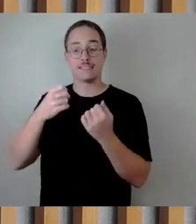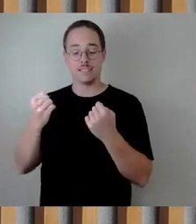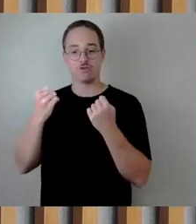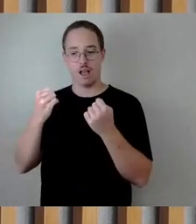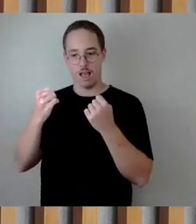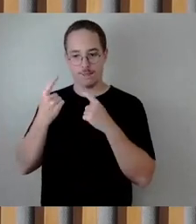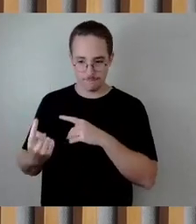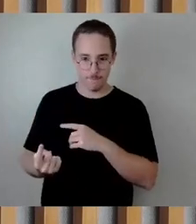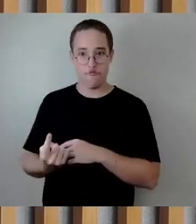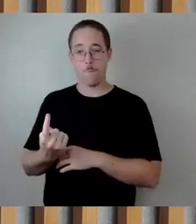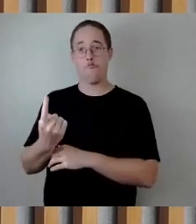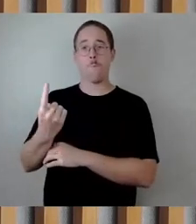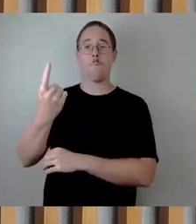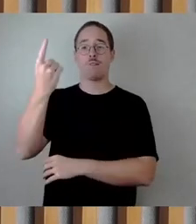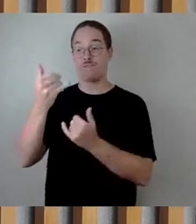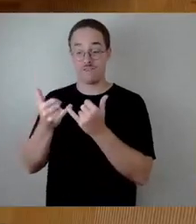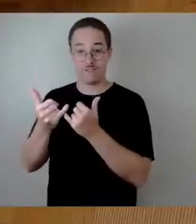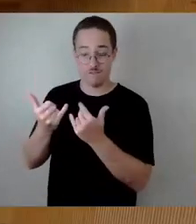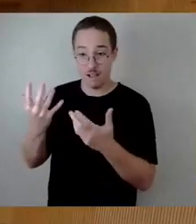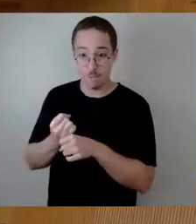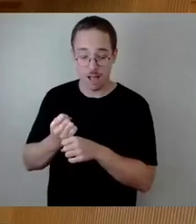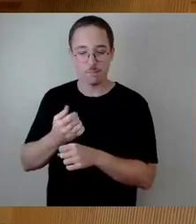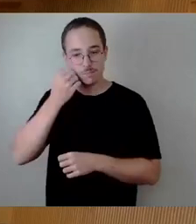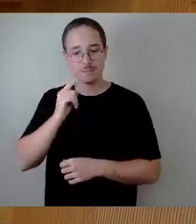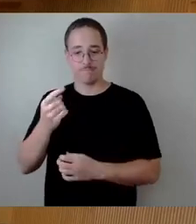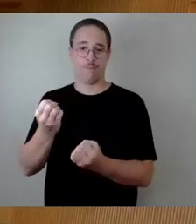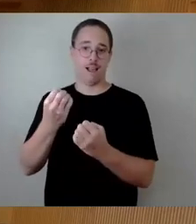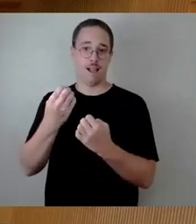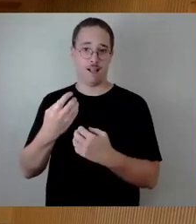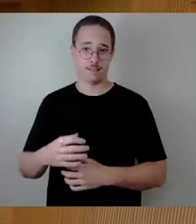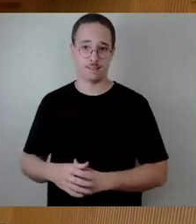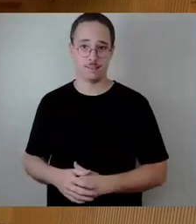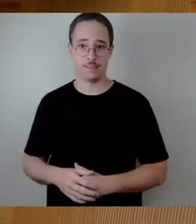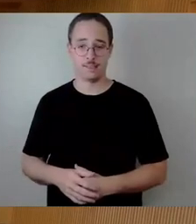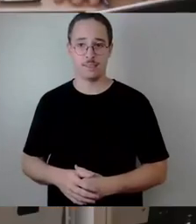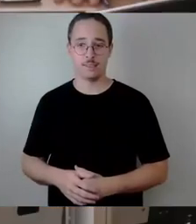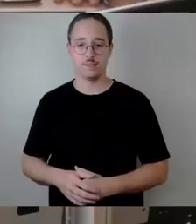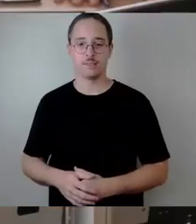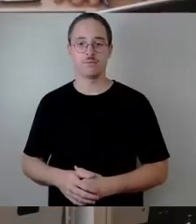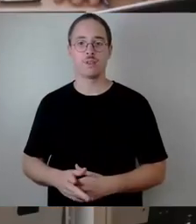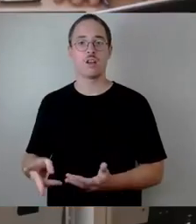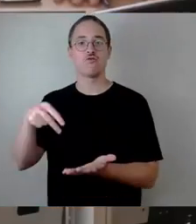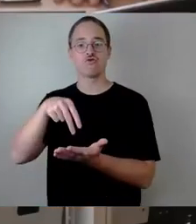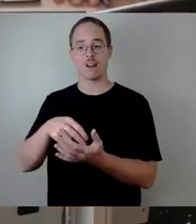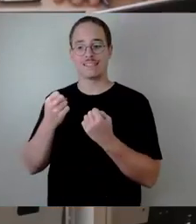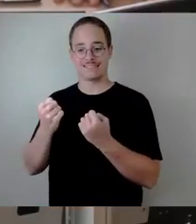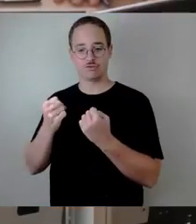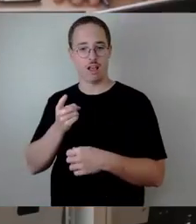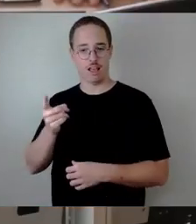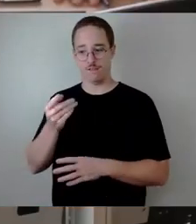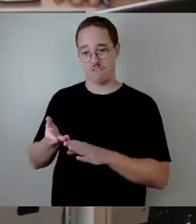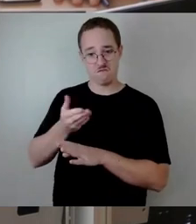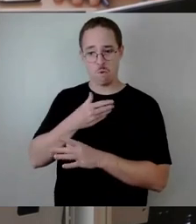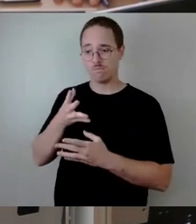ausführlicher bitte erläutern könnten. Also wenn die Standsicherheit im Vorfeld festgestellt worden wäre, dass die Standsicherheit